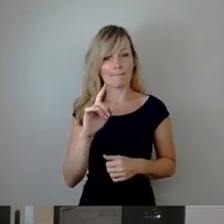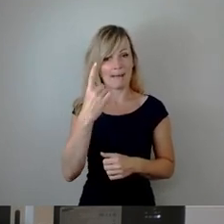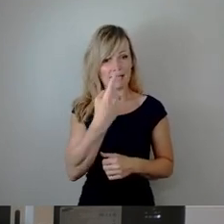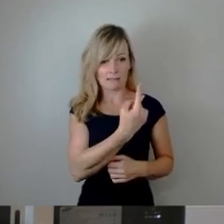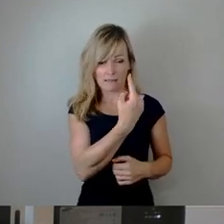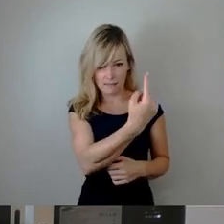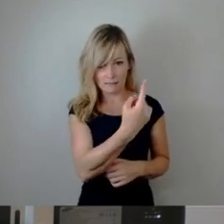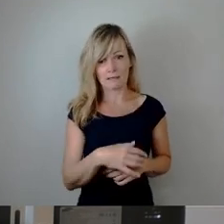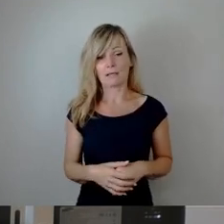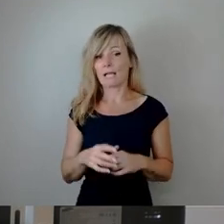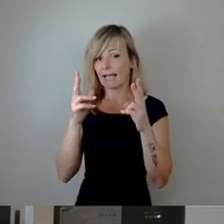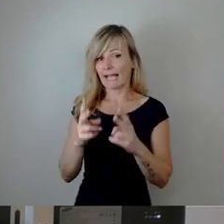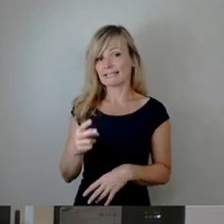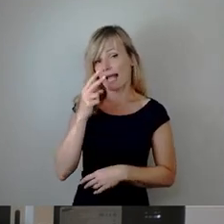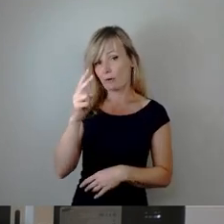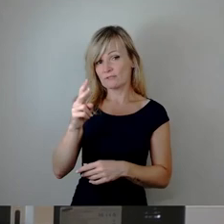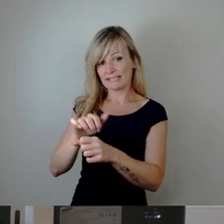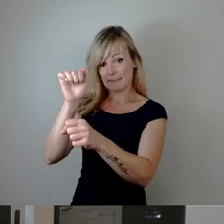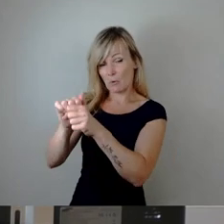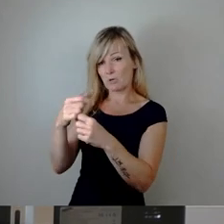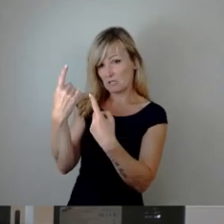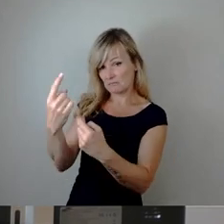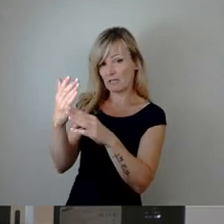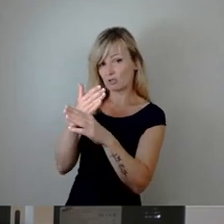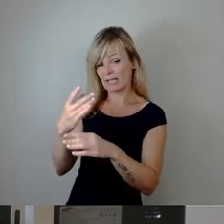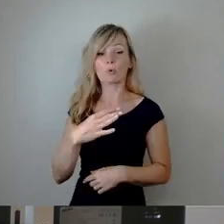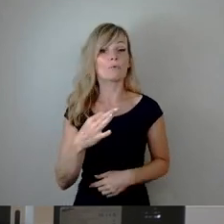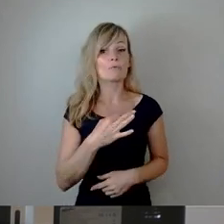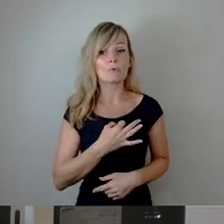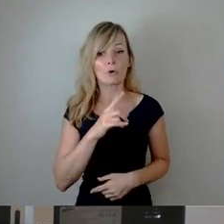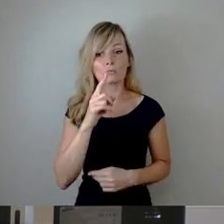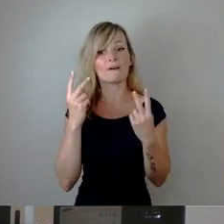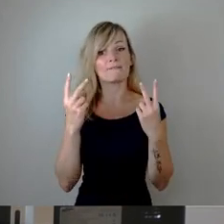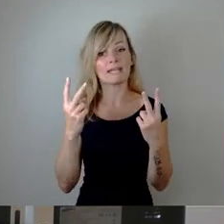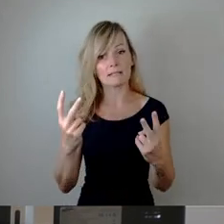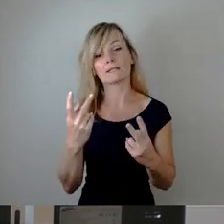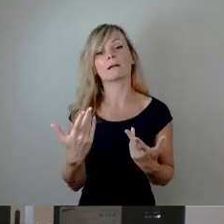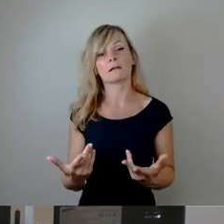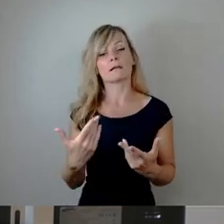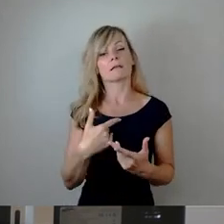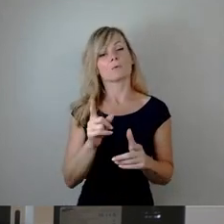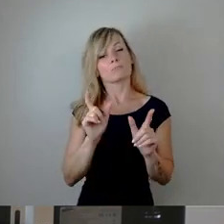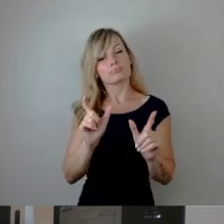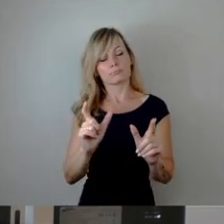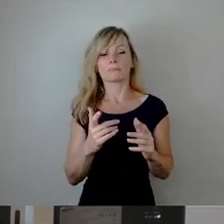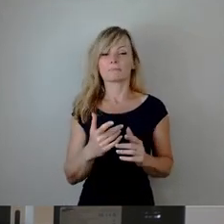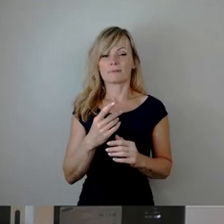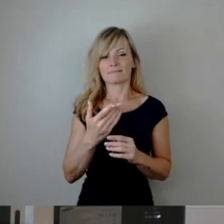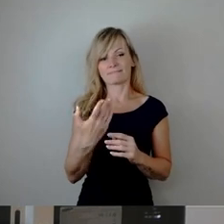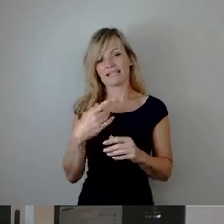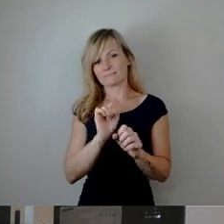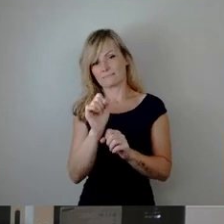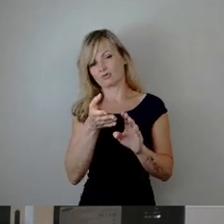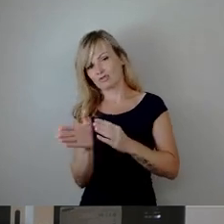Rechtsaufsichtsbehörde. Mir geht es einfach nur darum, eine Beanstandung zu vermeiden. Deswegen meine Anträge, über die ich Sie bitte